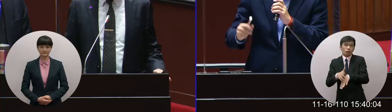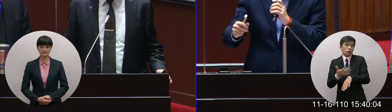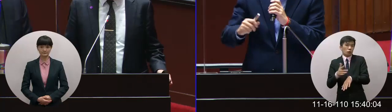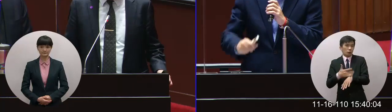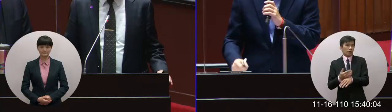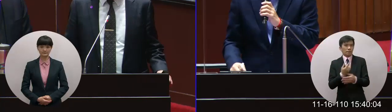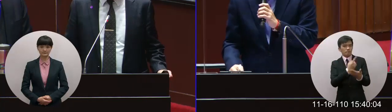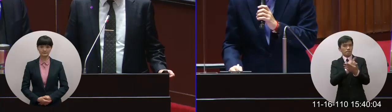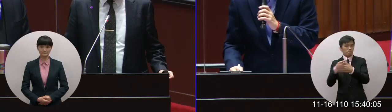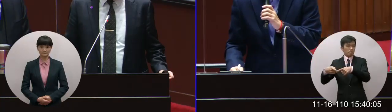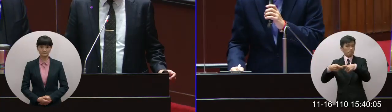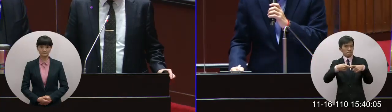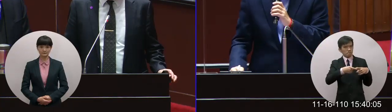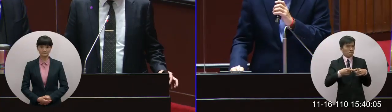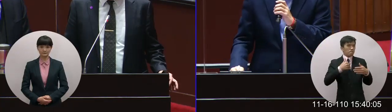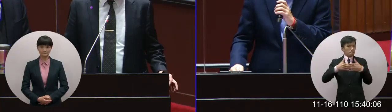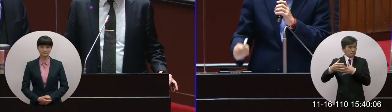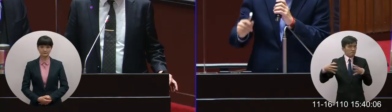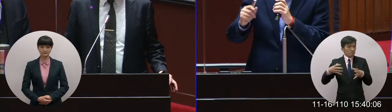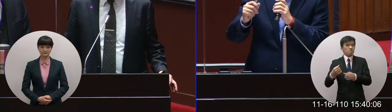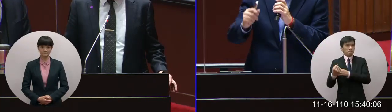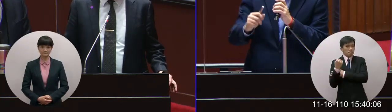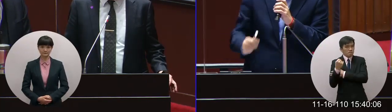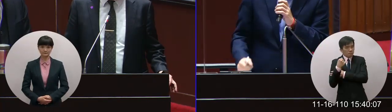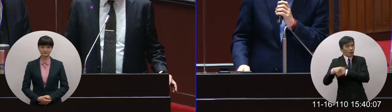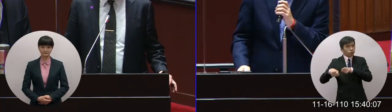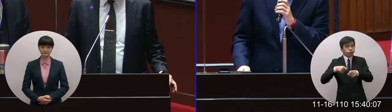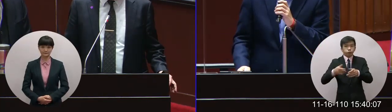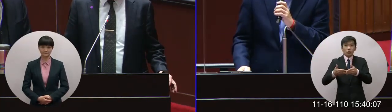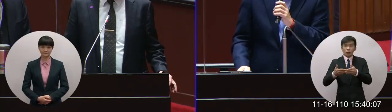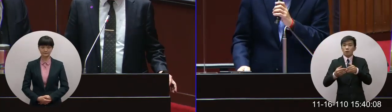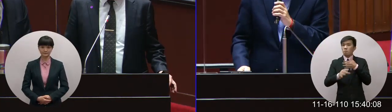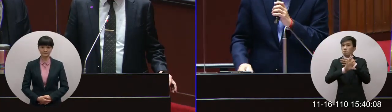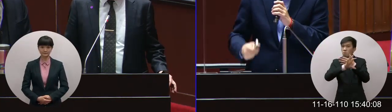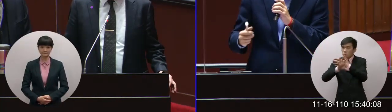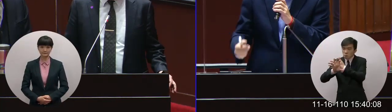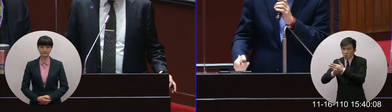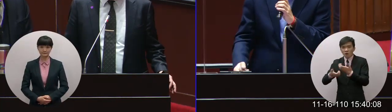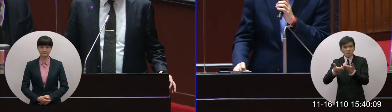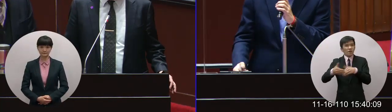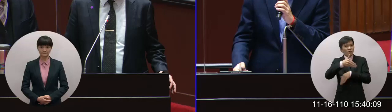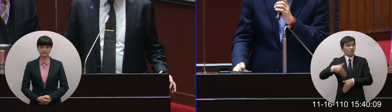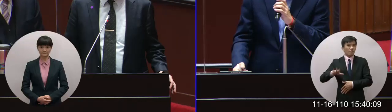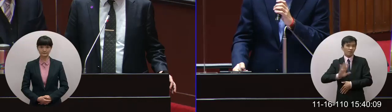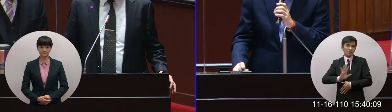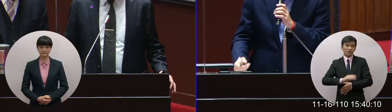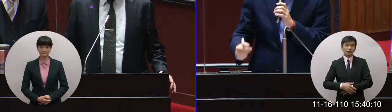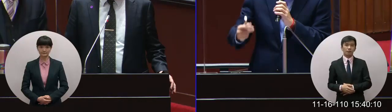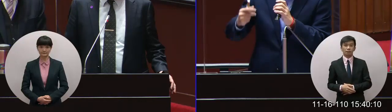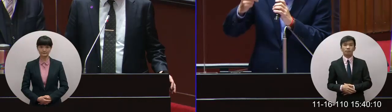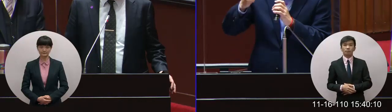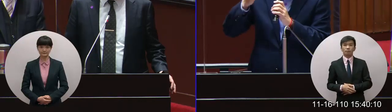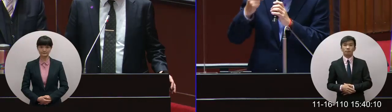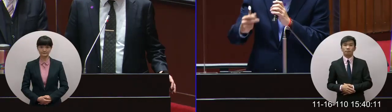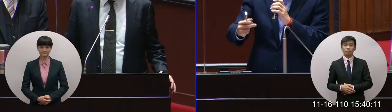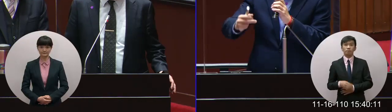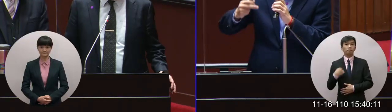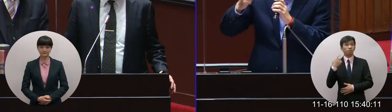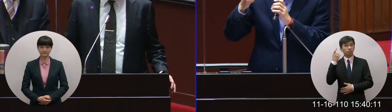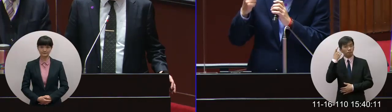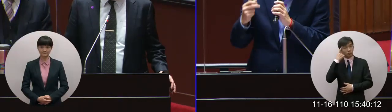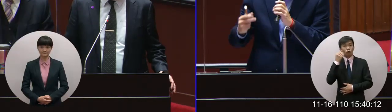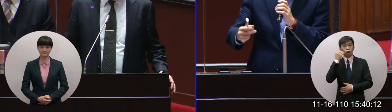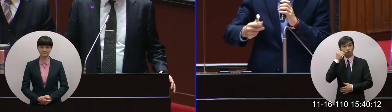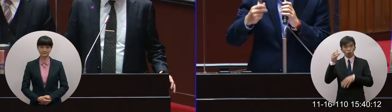辦法採取防疫的行動這個真的是沒有國際那在這種情況之下我覺得該